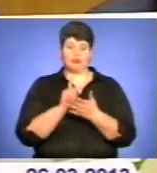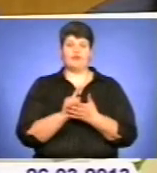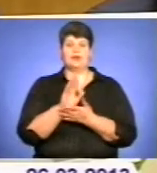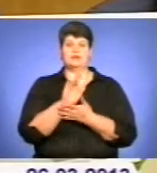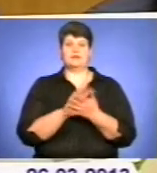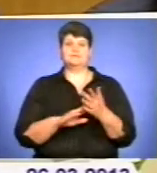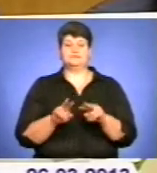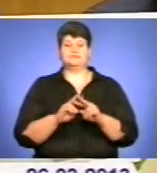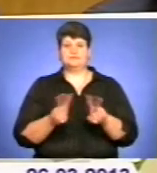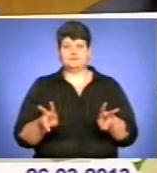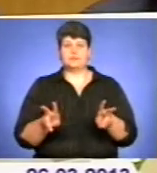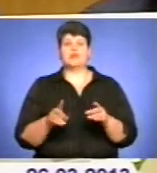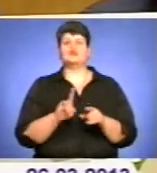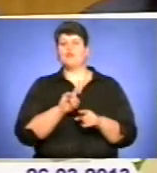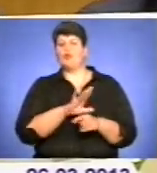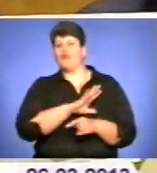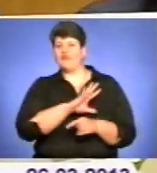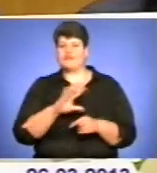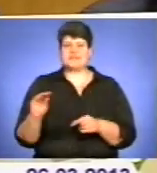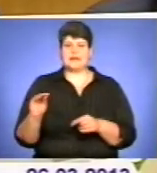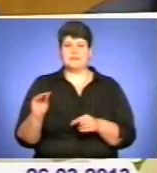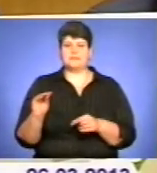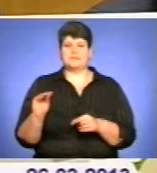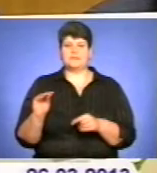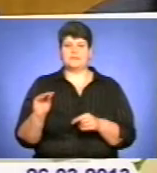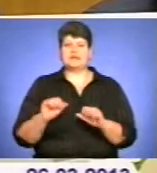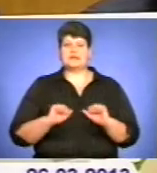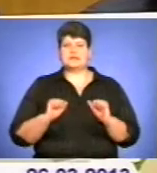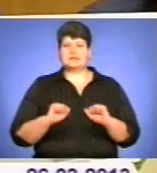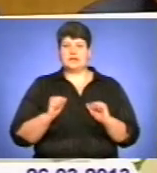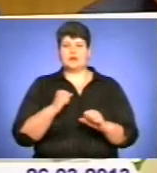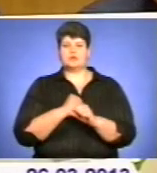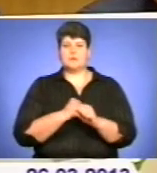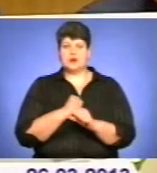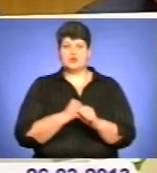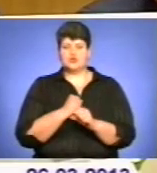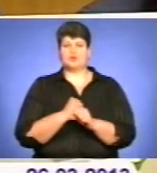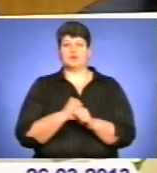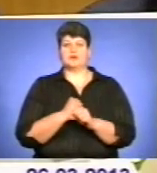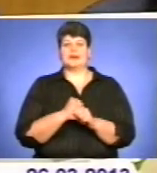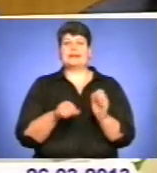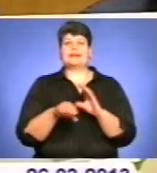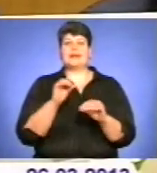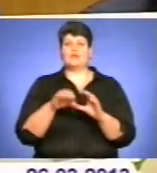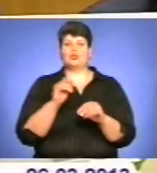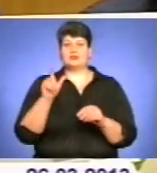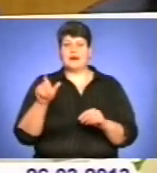Тому що було все. Пори збираються і працюють, депутати